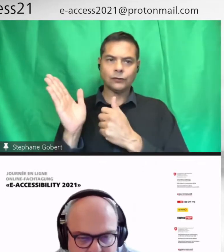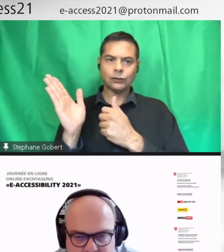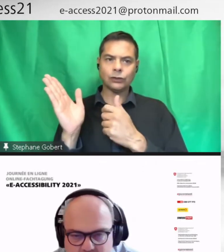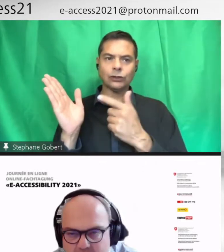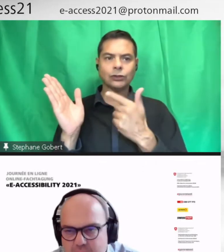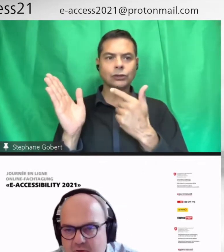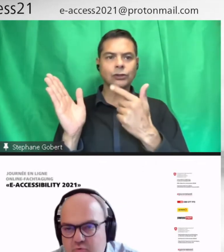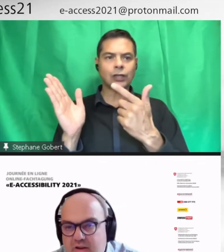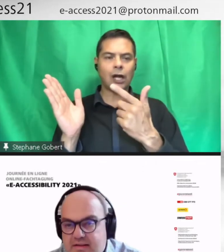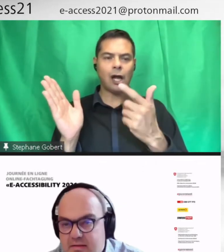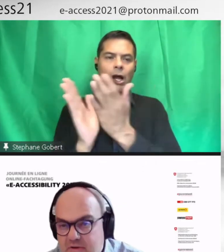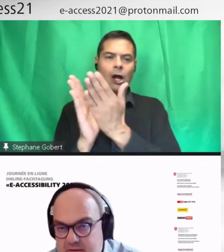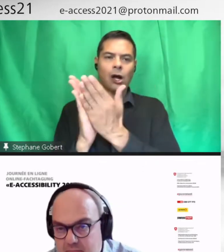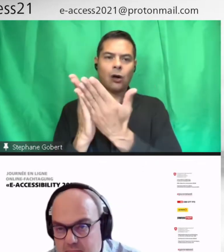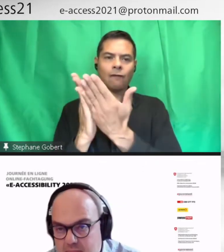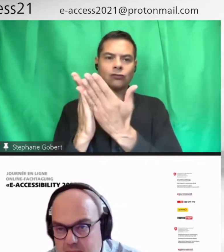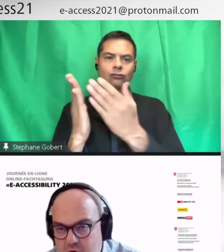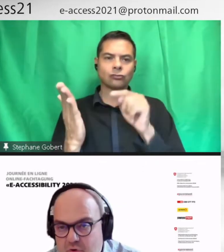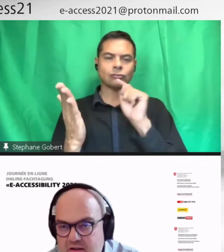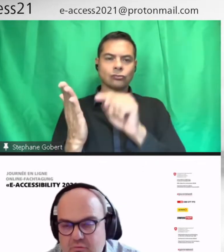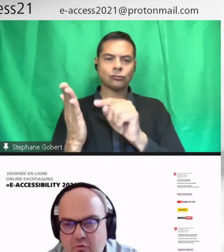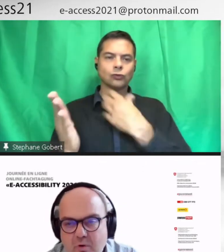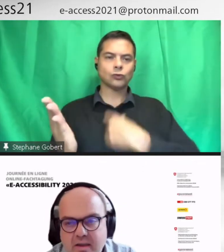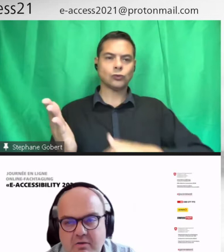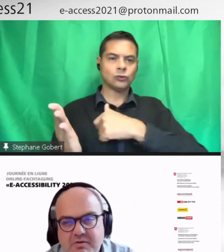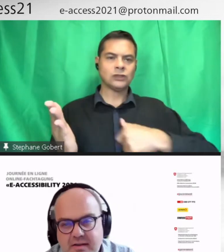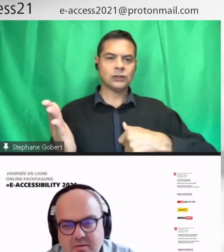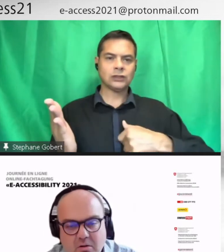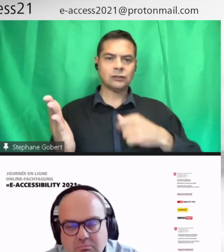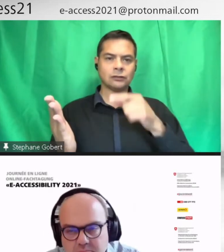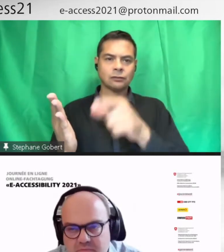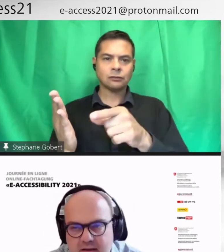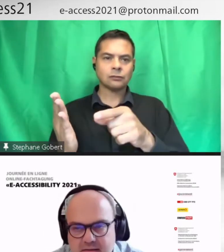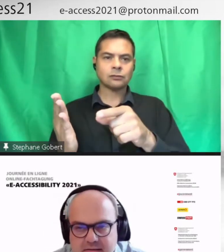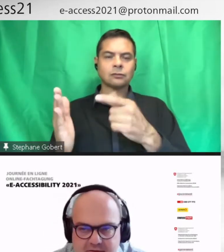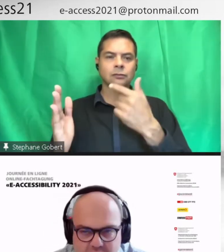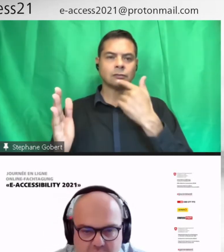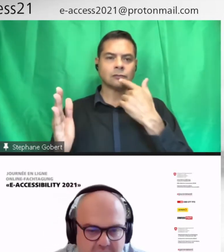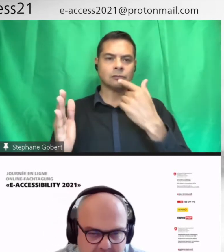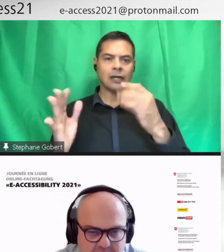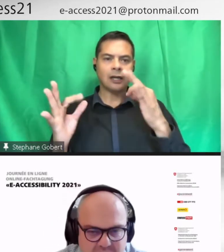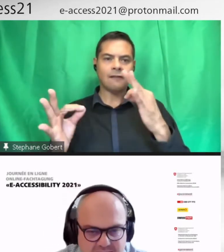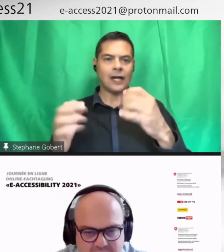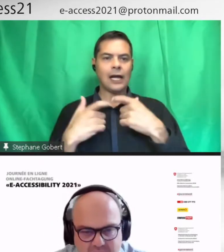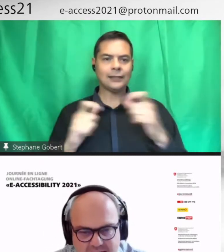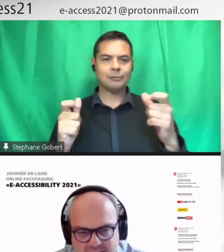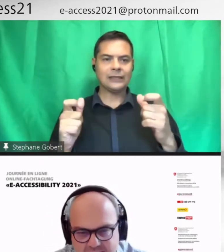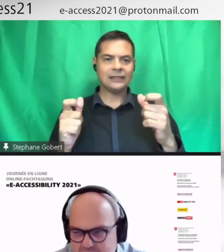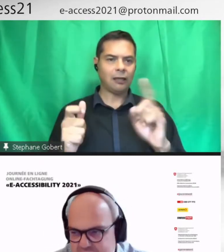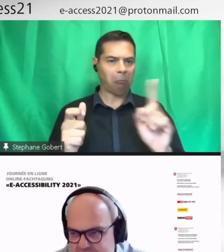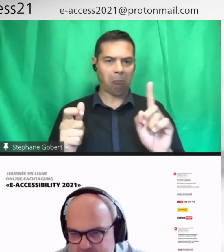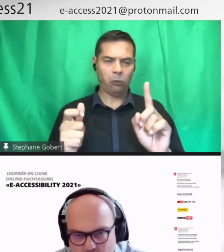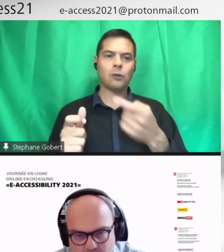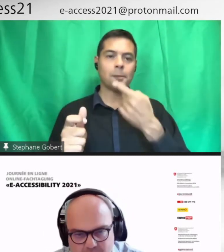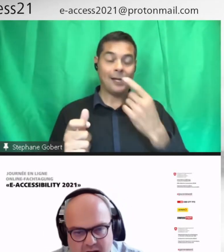suisse, on ne parle pas du tout de l'accessibilité. On crée des nouveaux moyens d'enseignement qui existent, qui sont numériques, c'est très bien, c'est